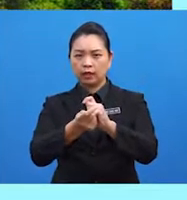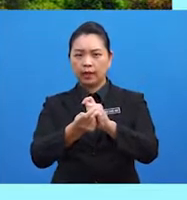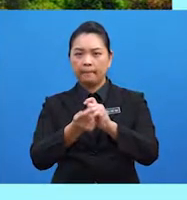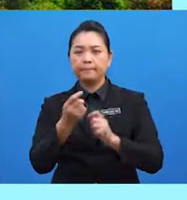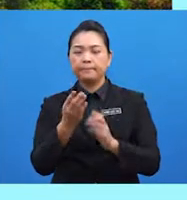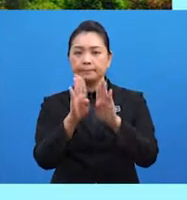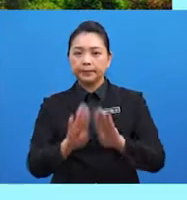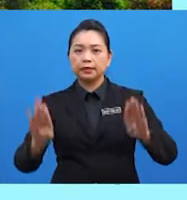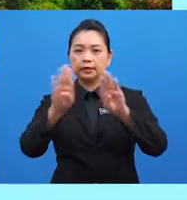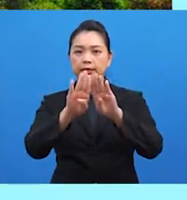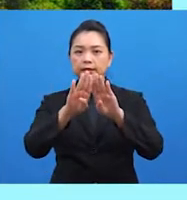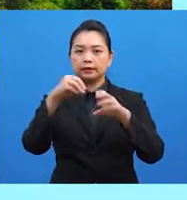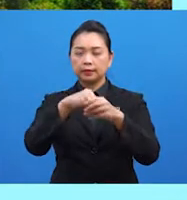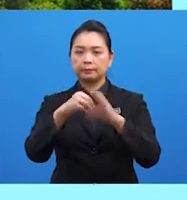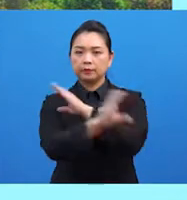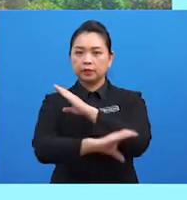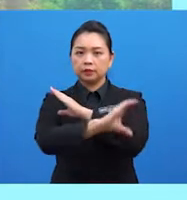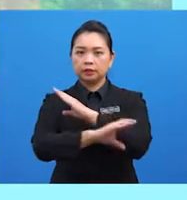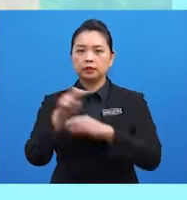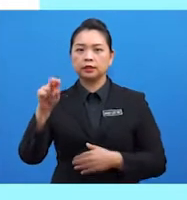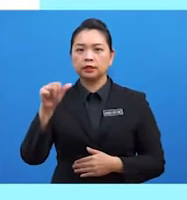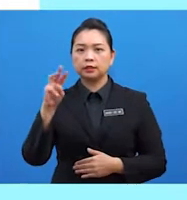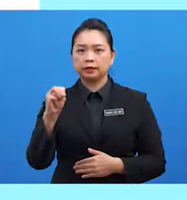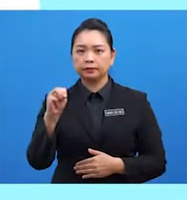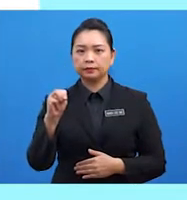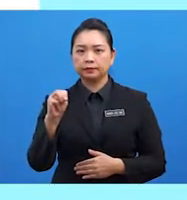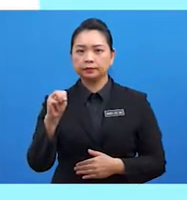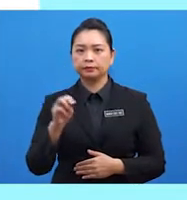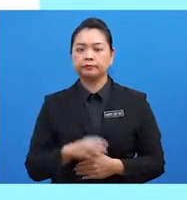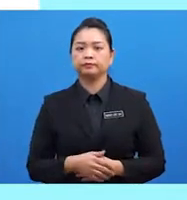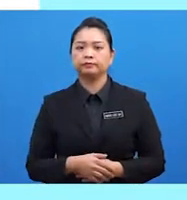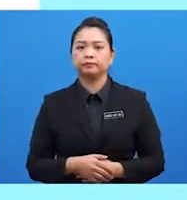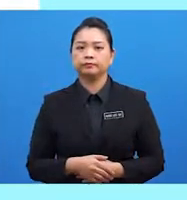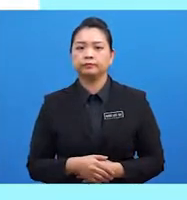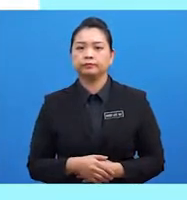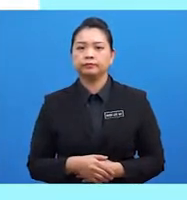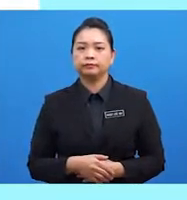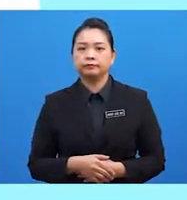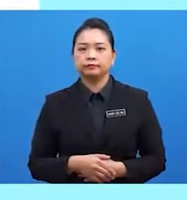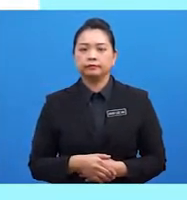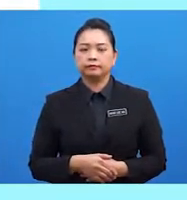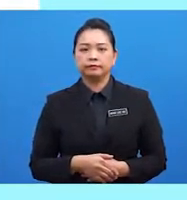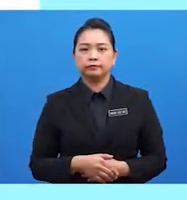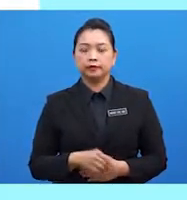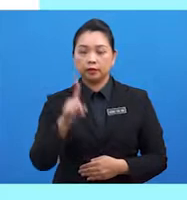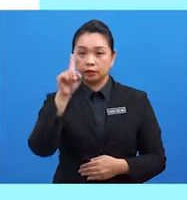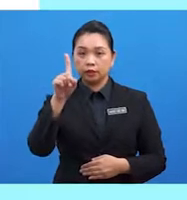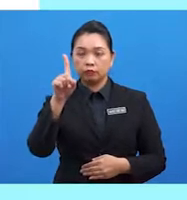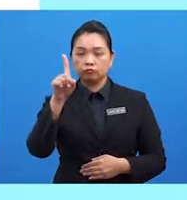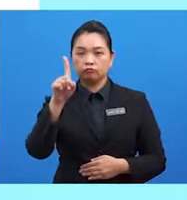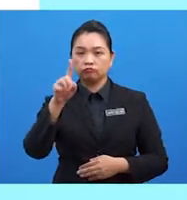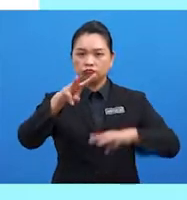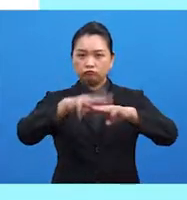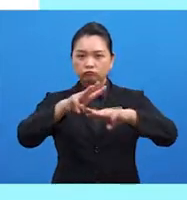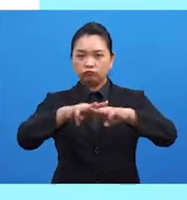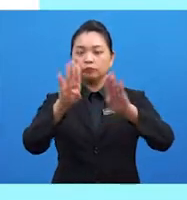negara anggota 6 melalui 6 News Network NNN iaitu suatu rangkaian